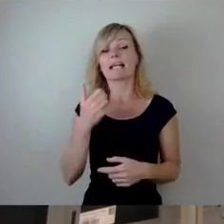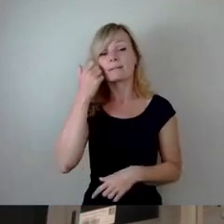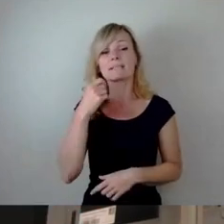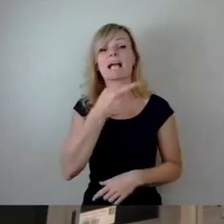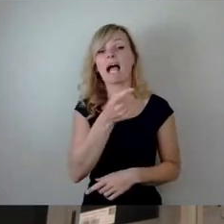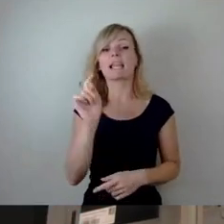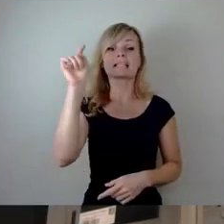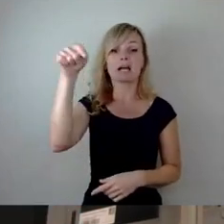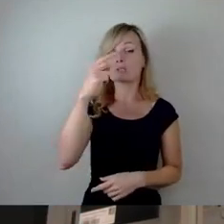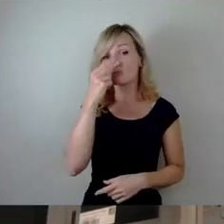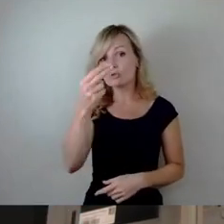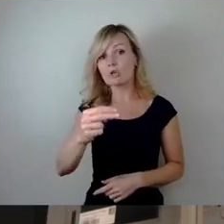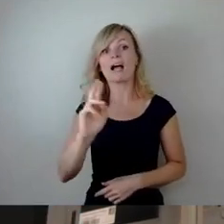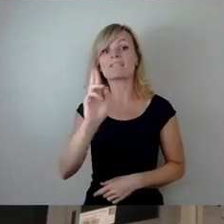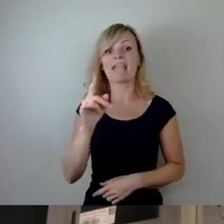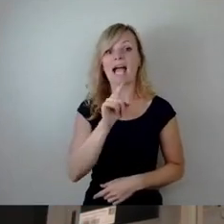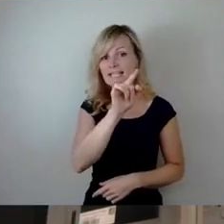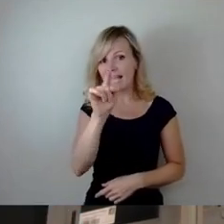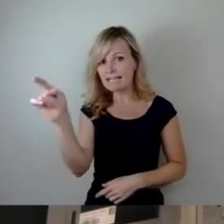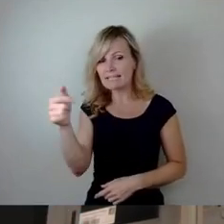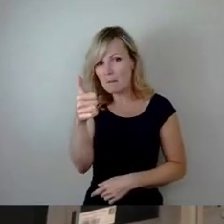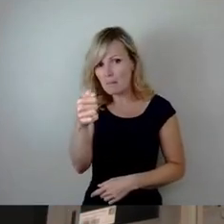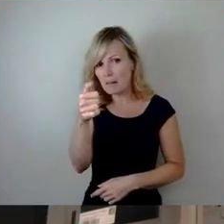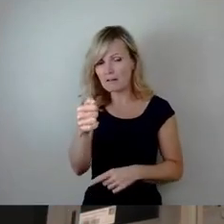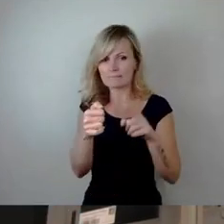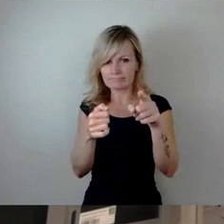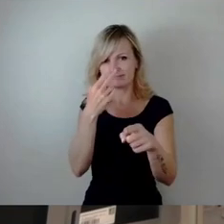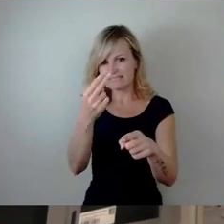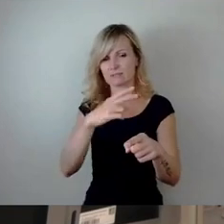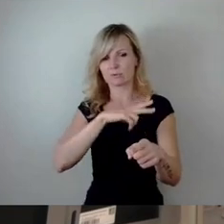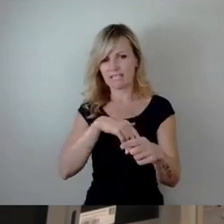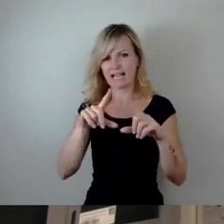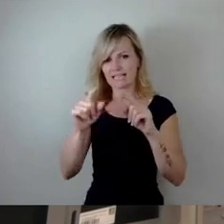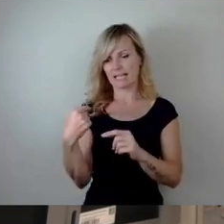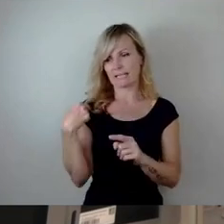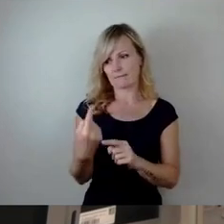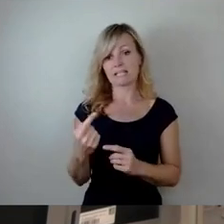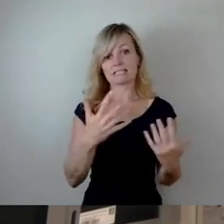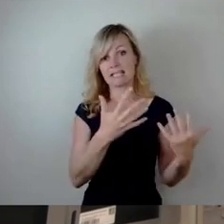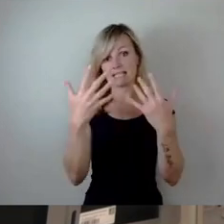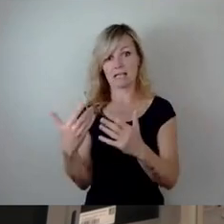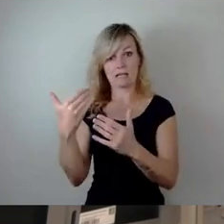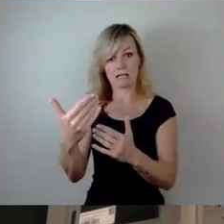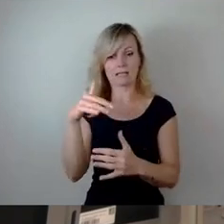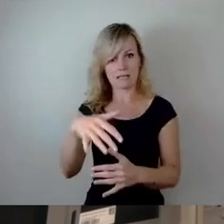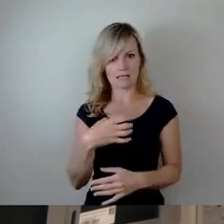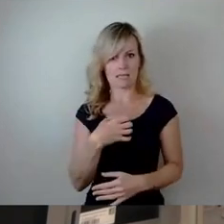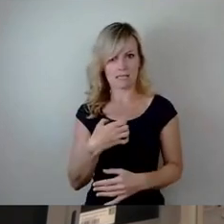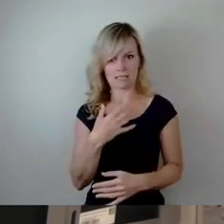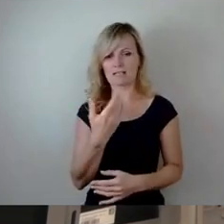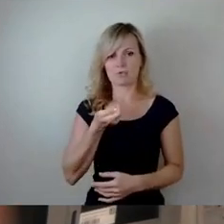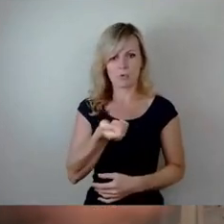zugucken, wer da oben jetzt gleich das Sozialticket, wie wir es seit bald einem Jahrzehnt haben, in Dresden töten wird.